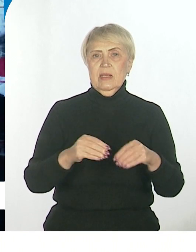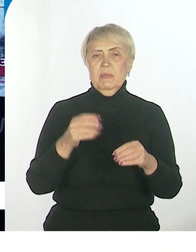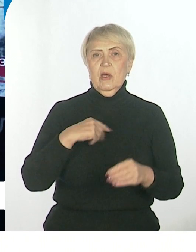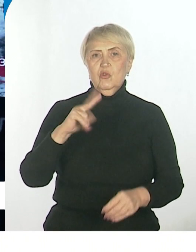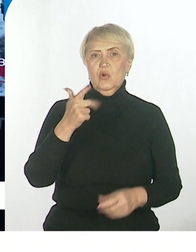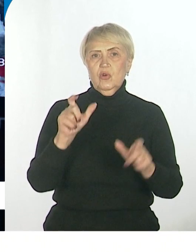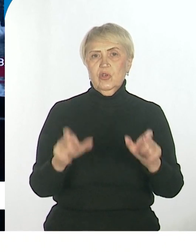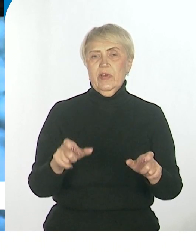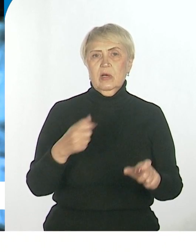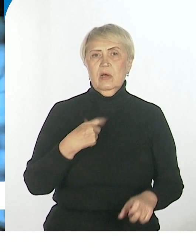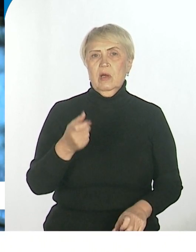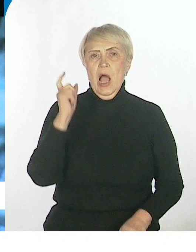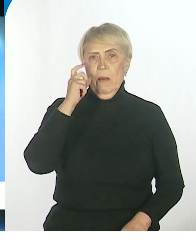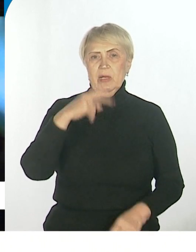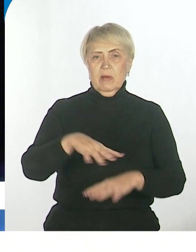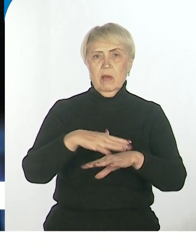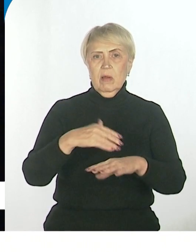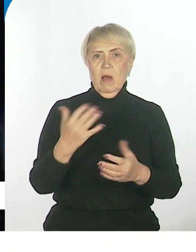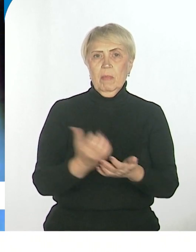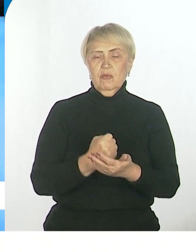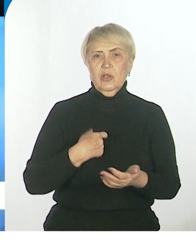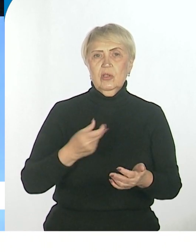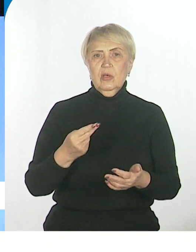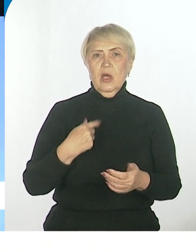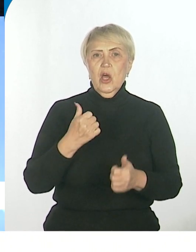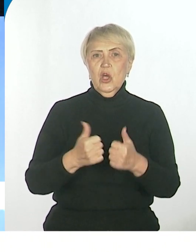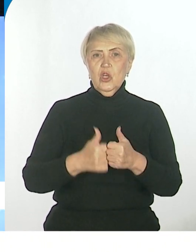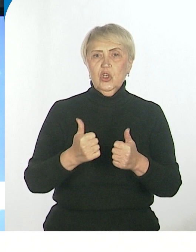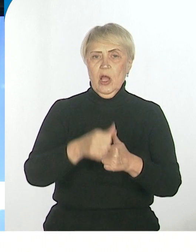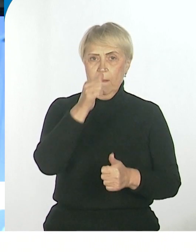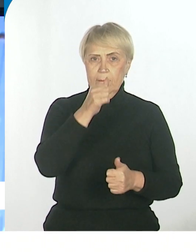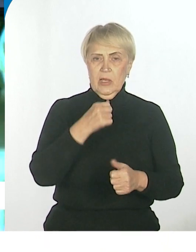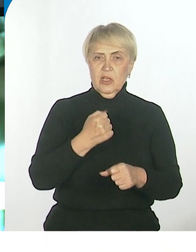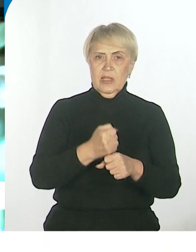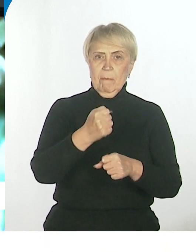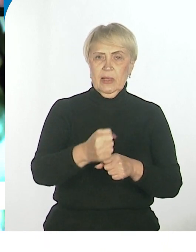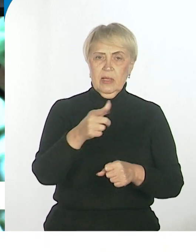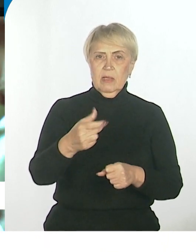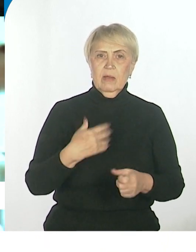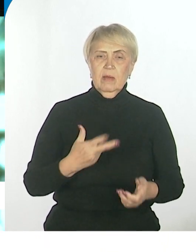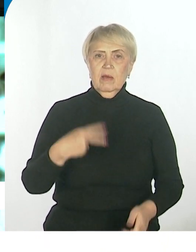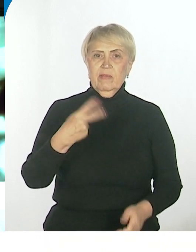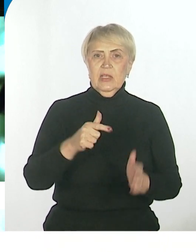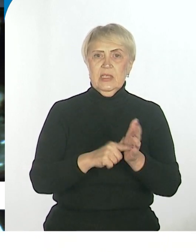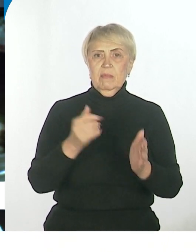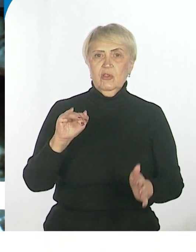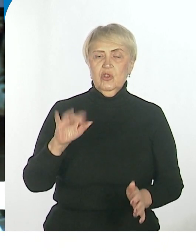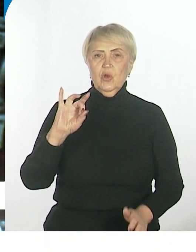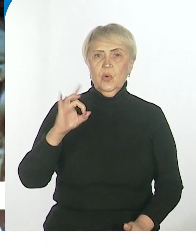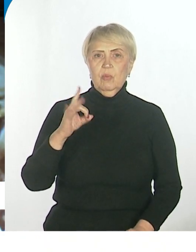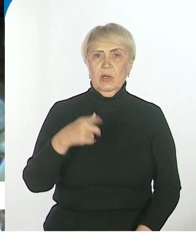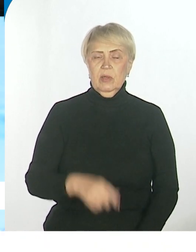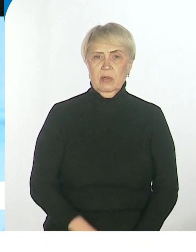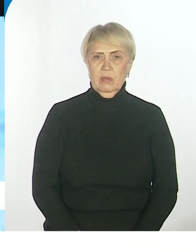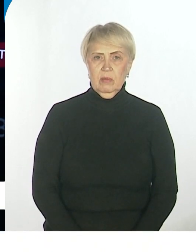человек в Хабаровском крае получает ежемесячно дополнительное к денежному удовольствию, военнослужащий, 27 тысяч рублей. Ну,